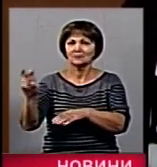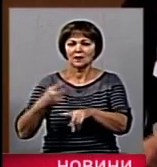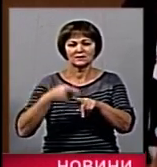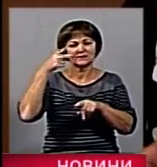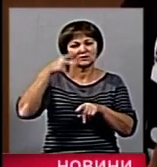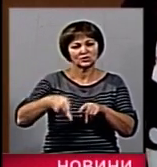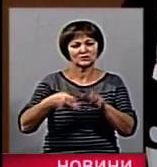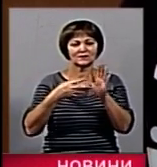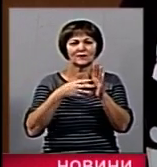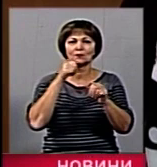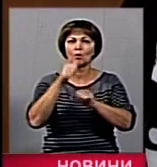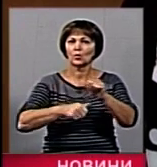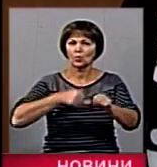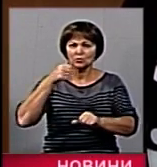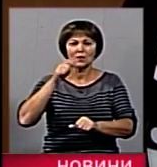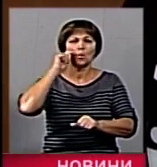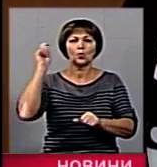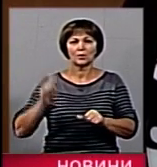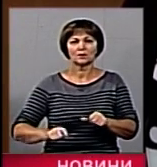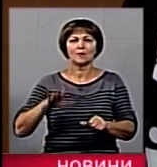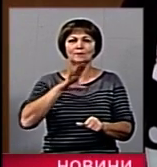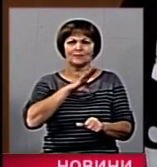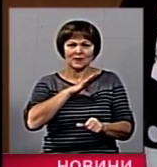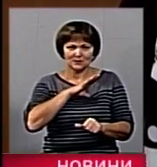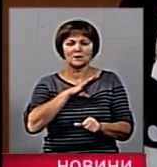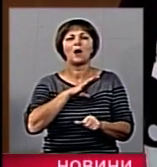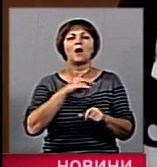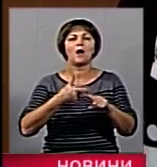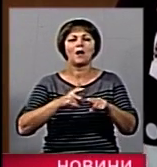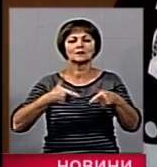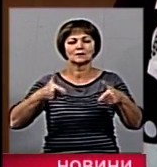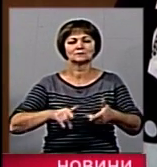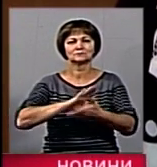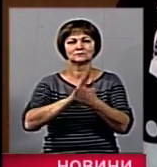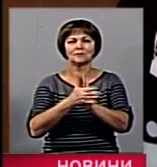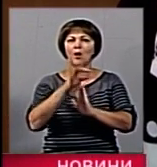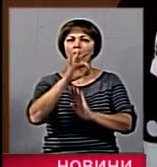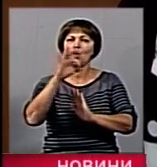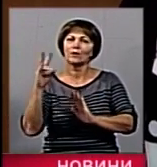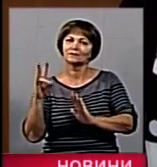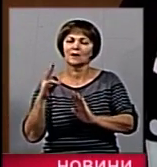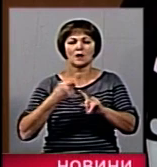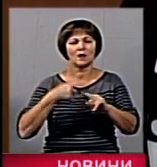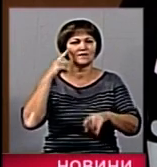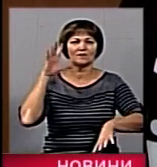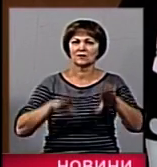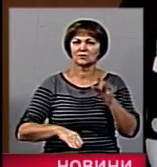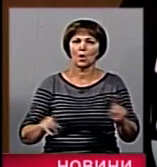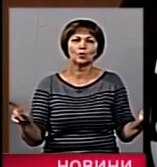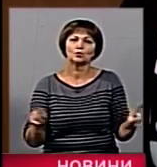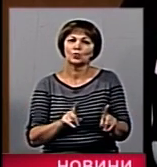тільки до 2009 році Україною була ратифікувана конвенція ООН. Але я вважаю, що